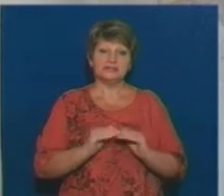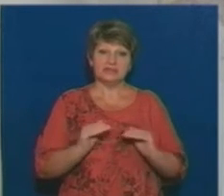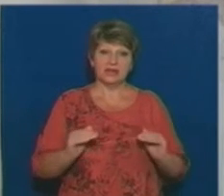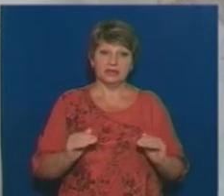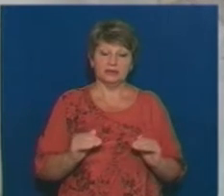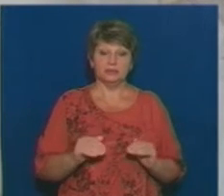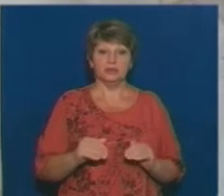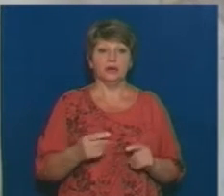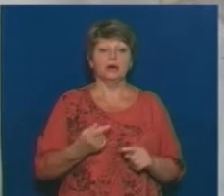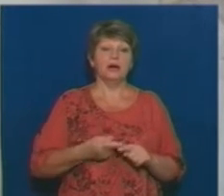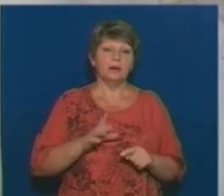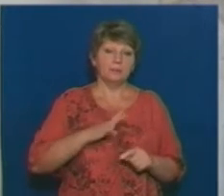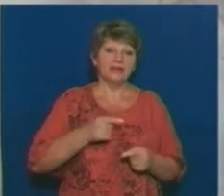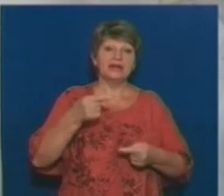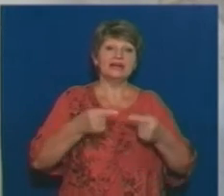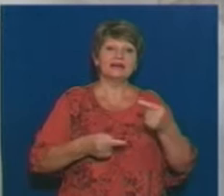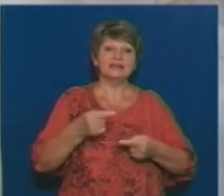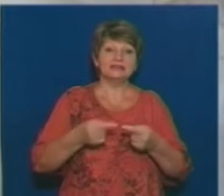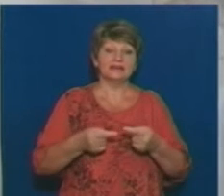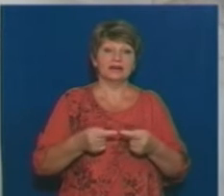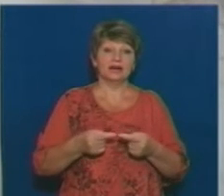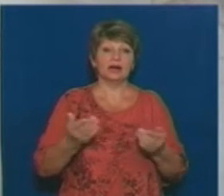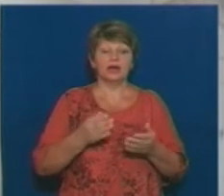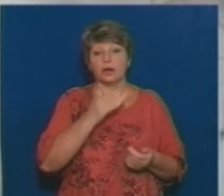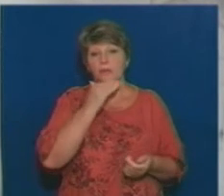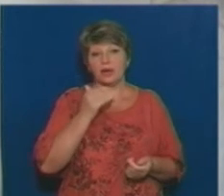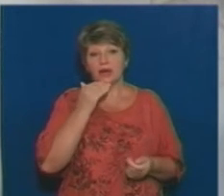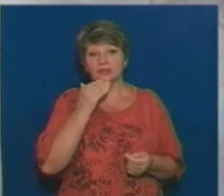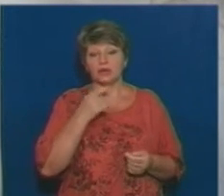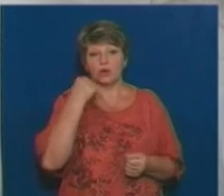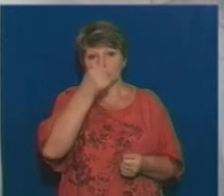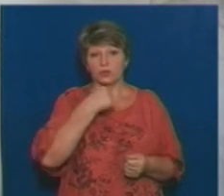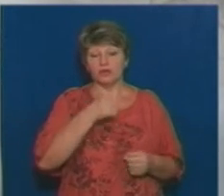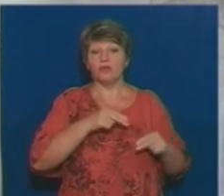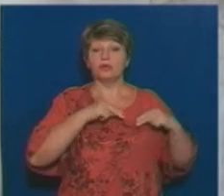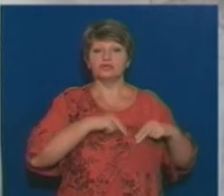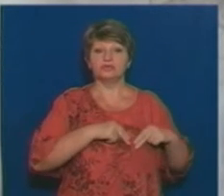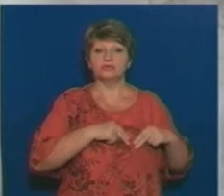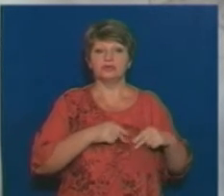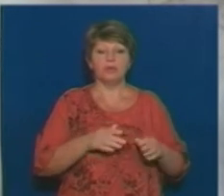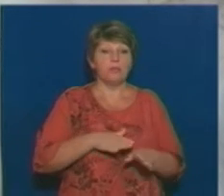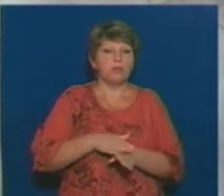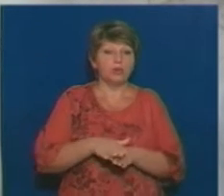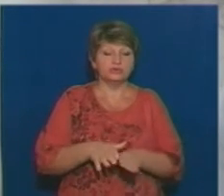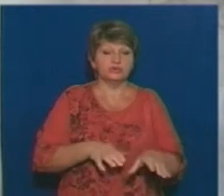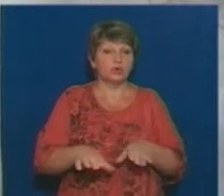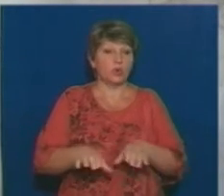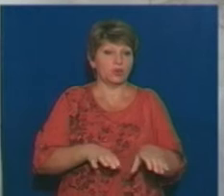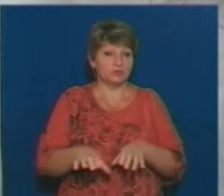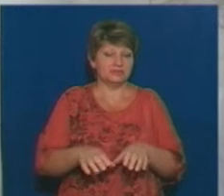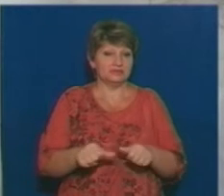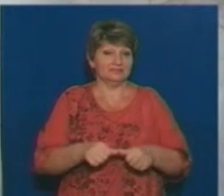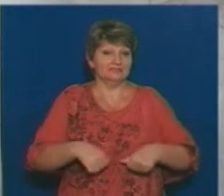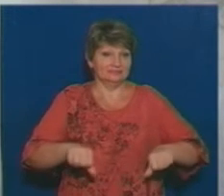Когось з підприємців була критика системи, яка багато років працювала в Черкасах, повністю корупційною системою. Чого вона складалася?